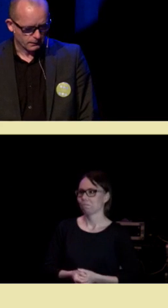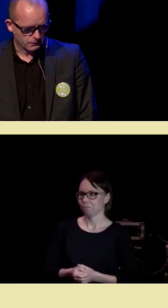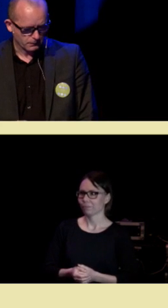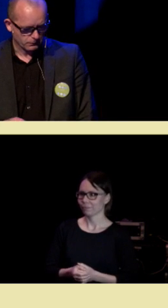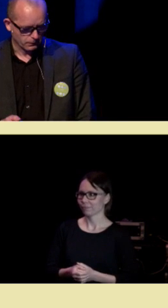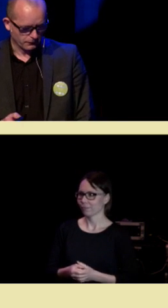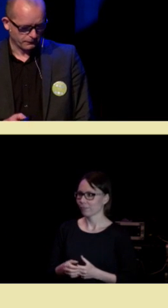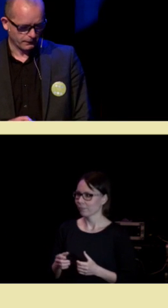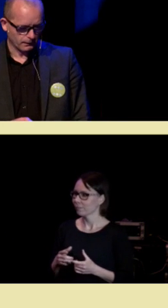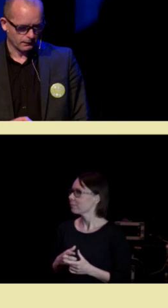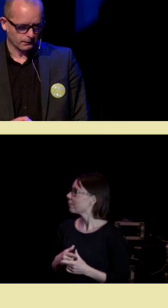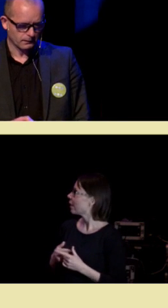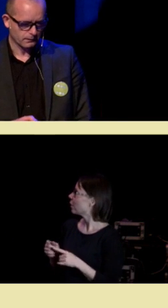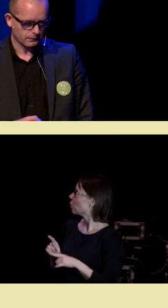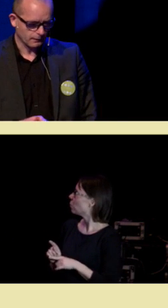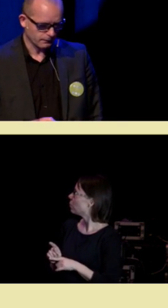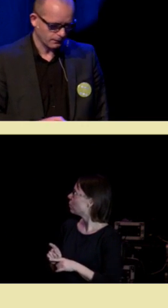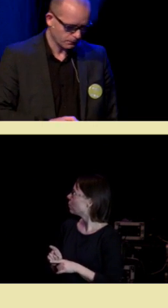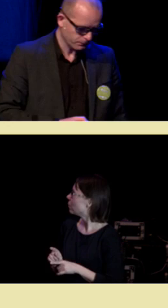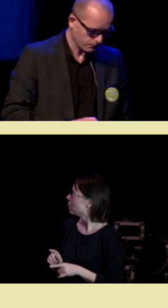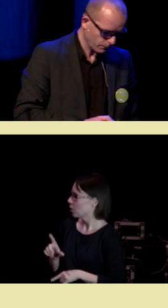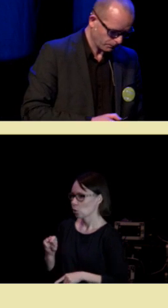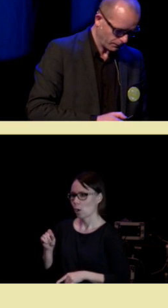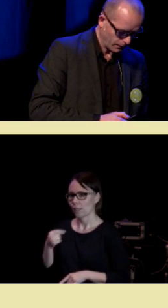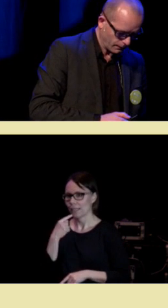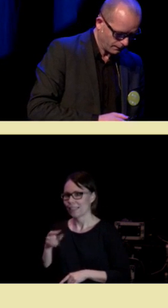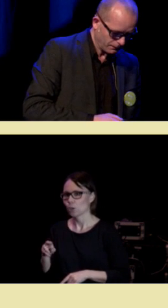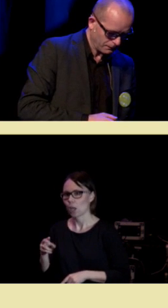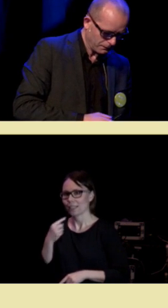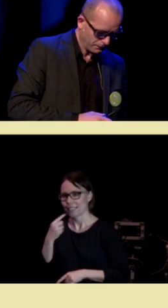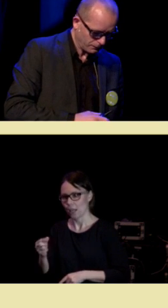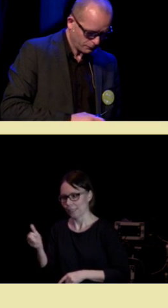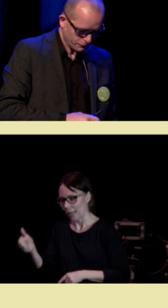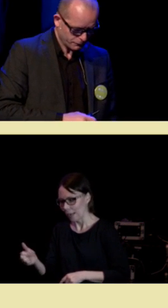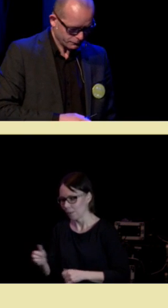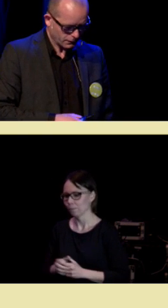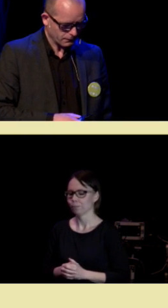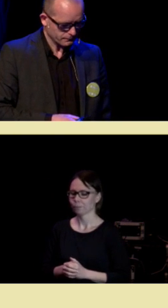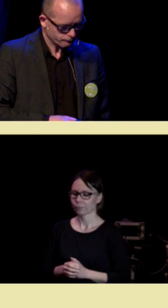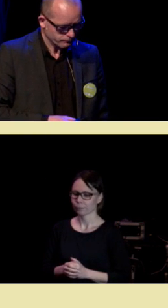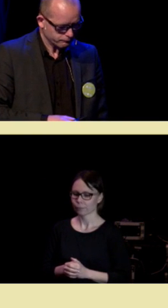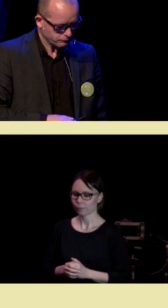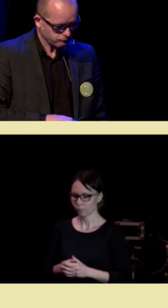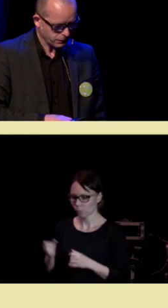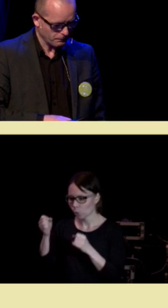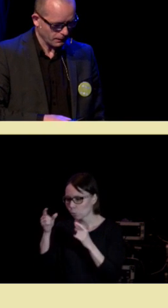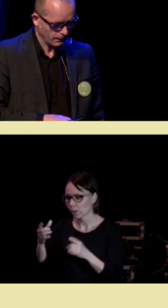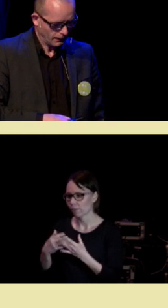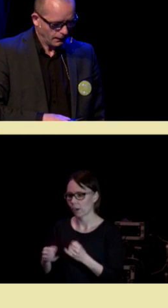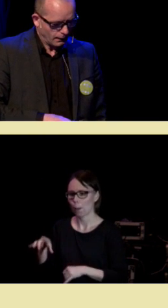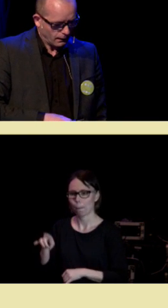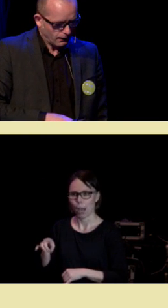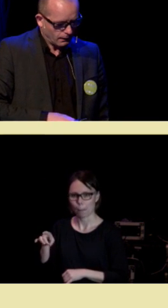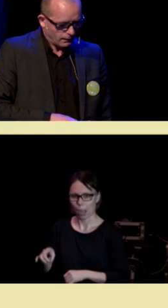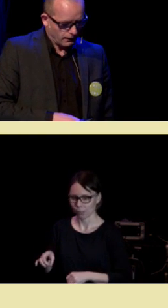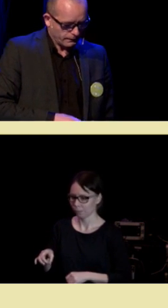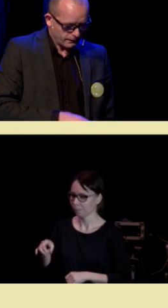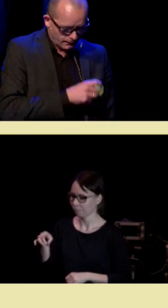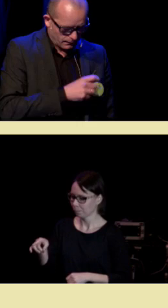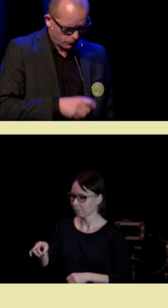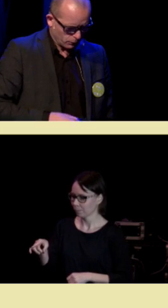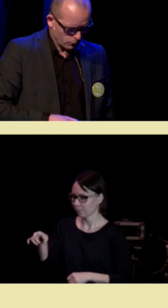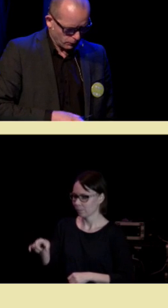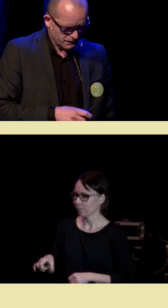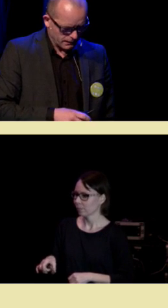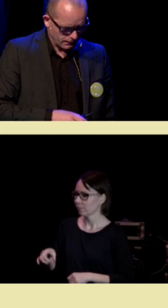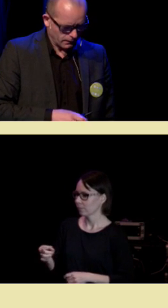Ellers var Amrit Solatti selsa oppdageren fra Parma. Dette